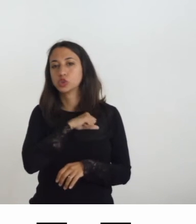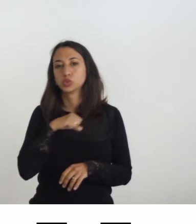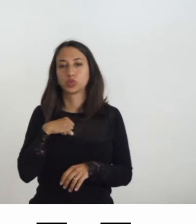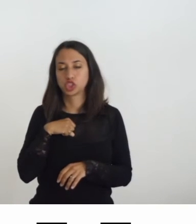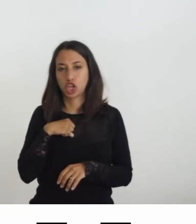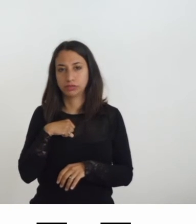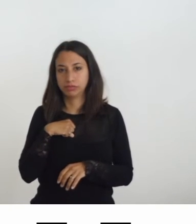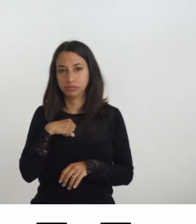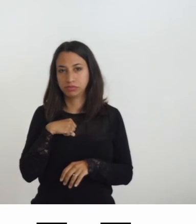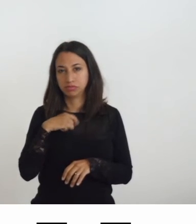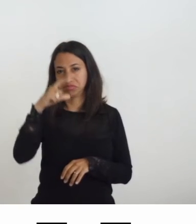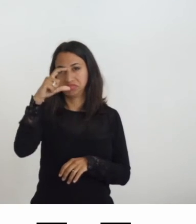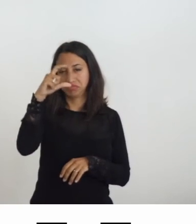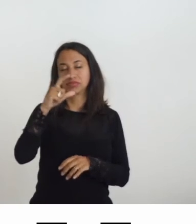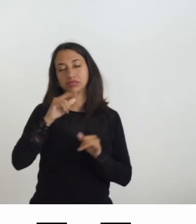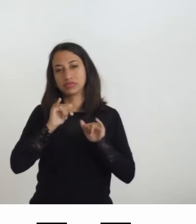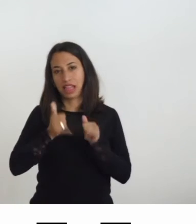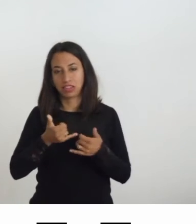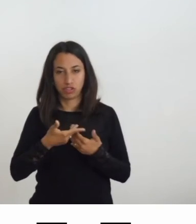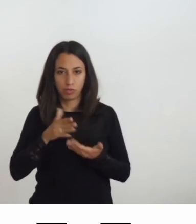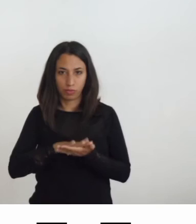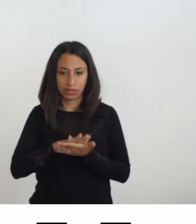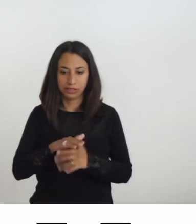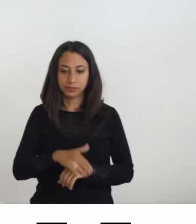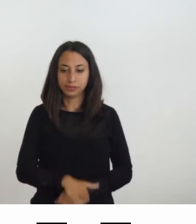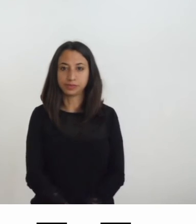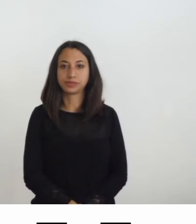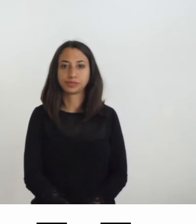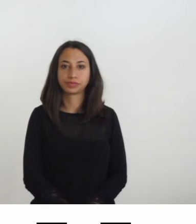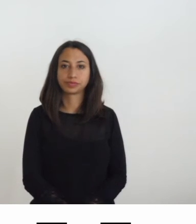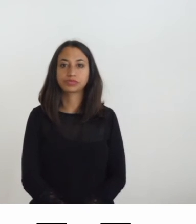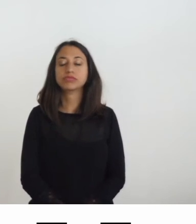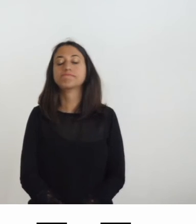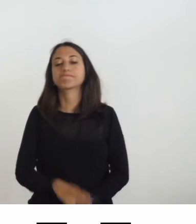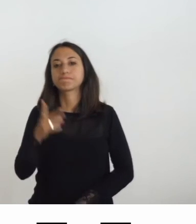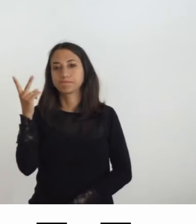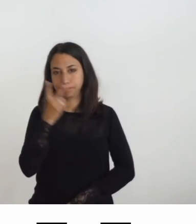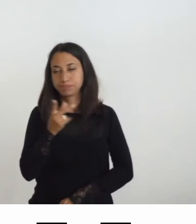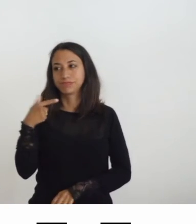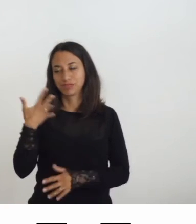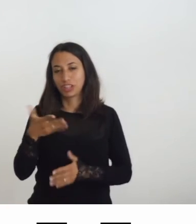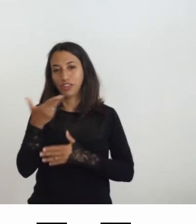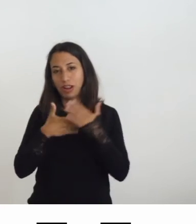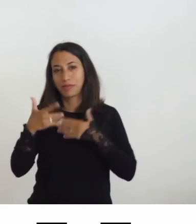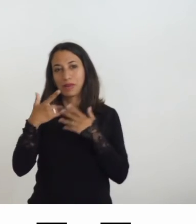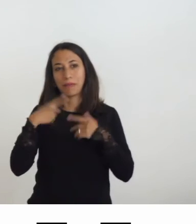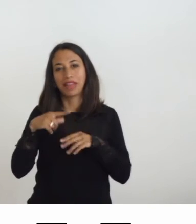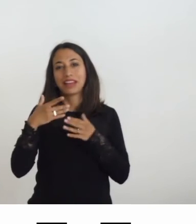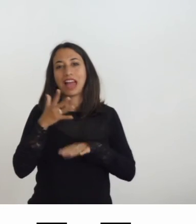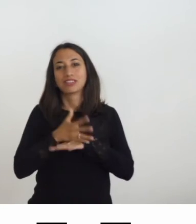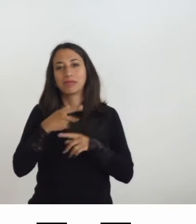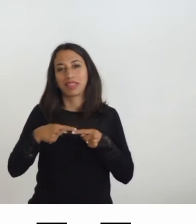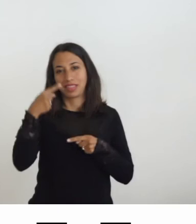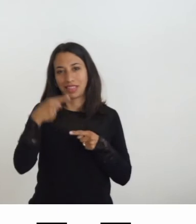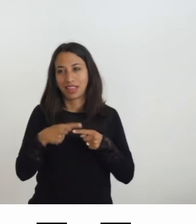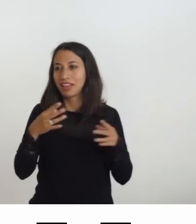in entrambi i libri hanno collaborato l'organizzazione di Accessibility Days e quindi niente